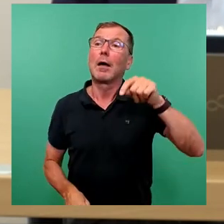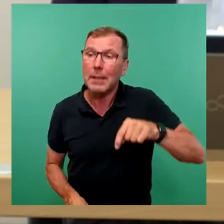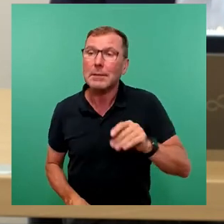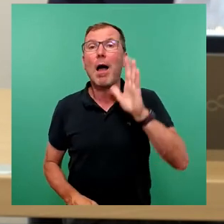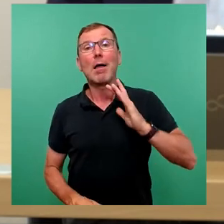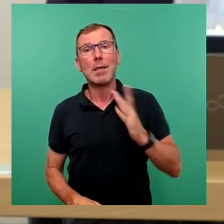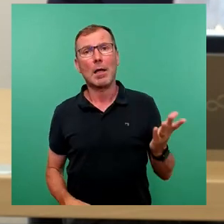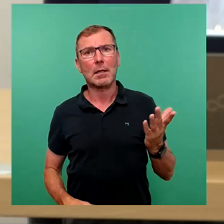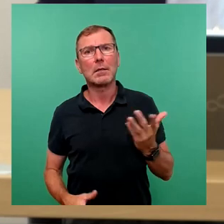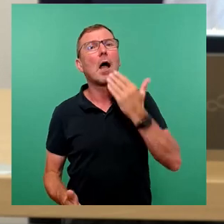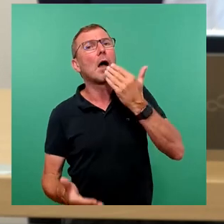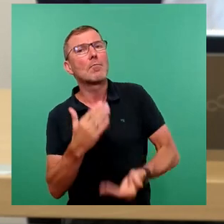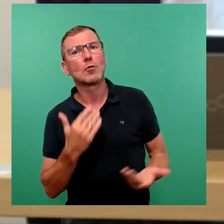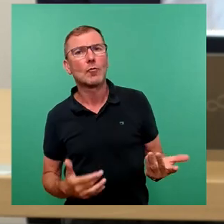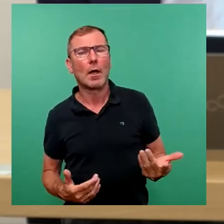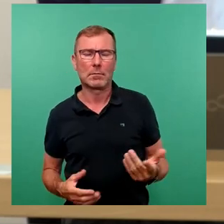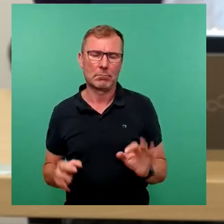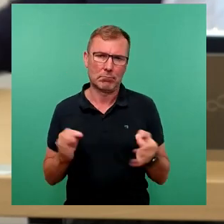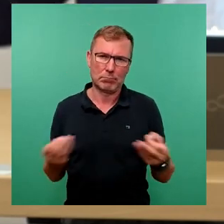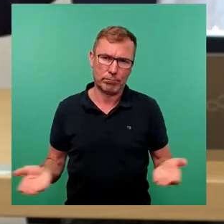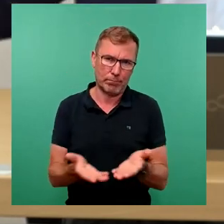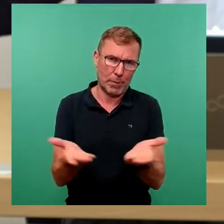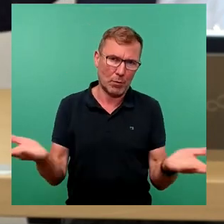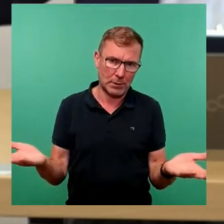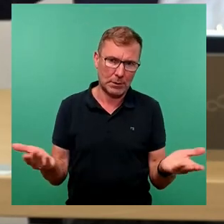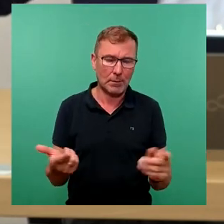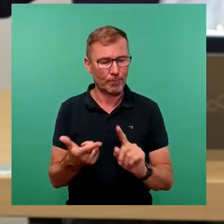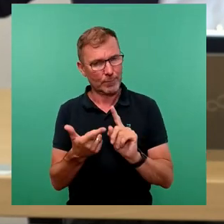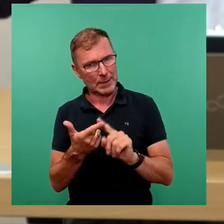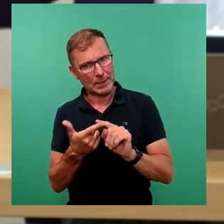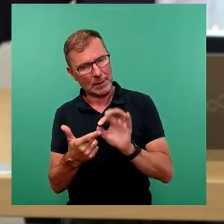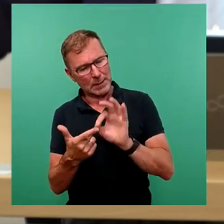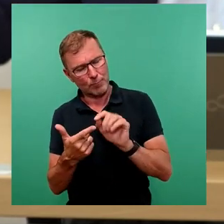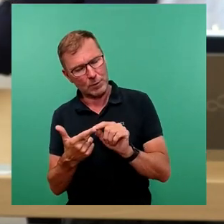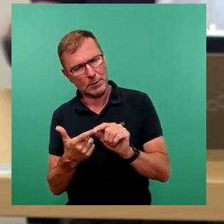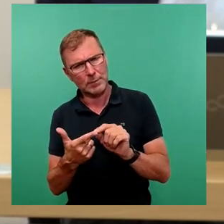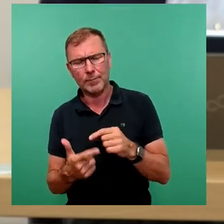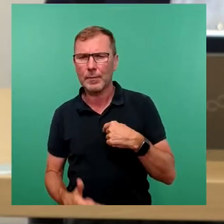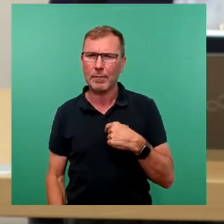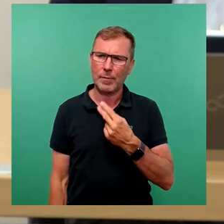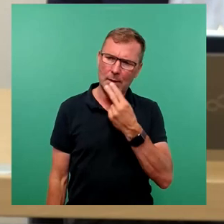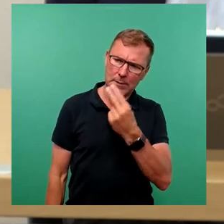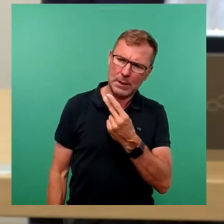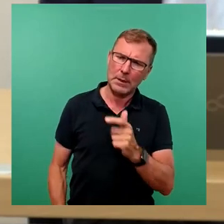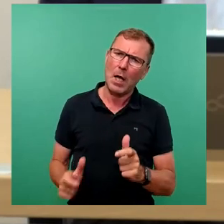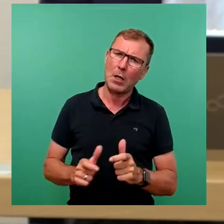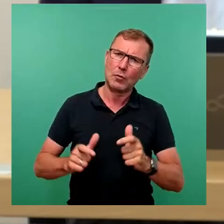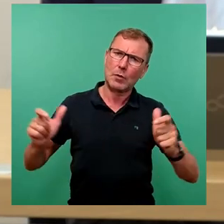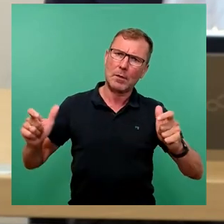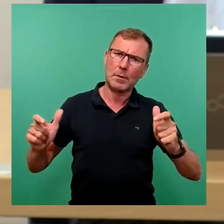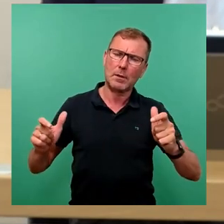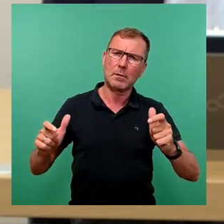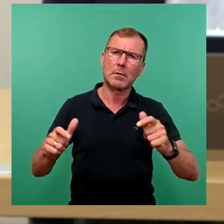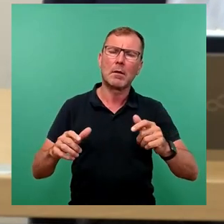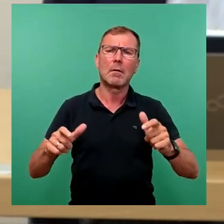mit großen Krokodilstränen hier hinzustellen. Zweitens sehen wir eine zunehmende Regelungsdichte